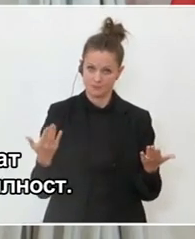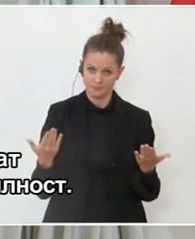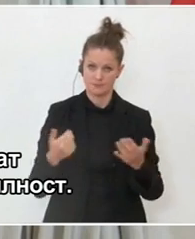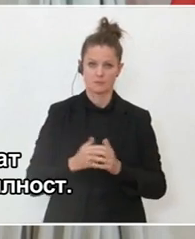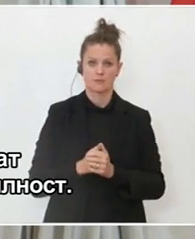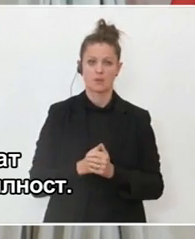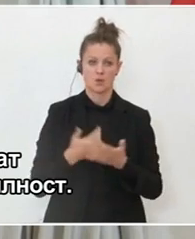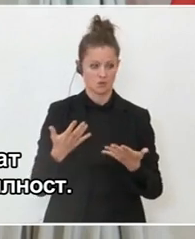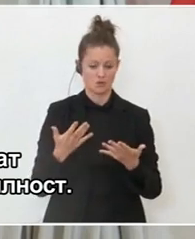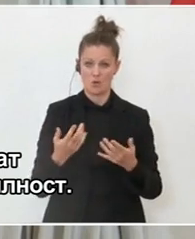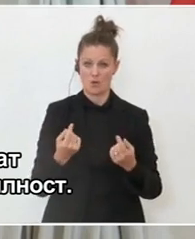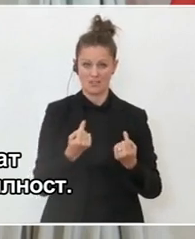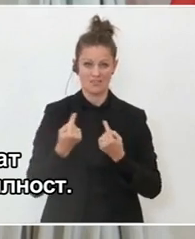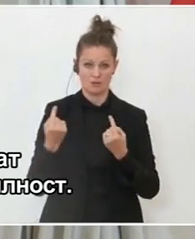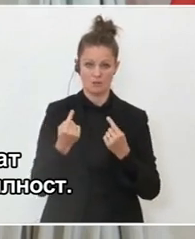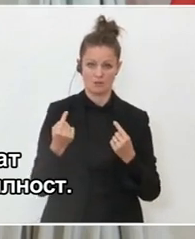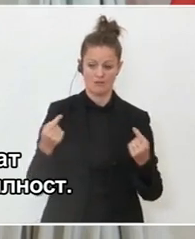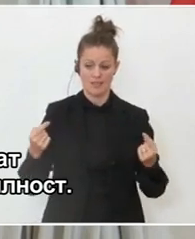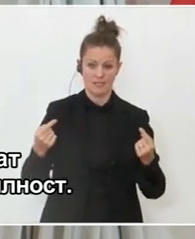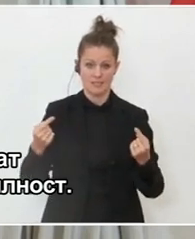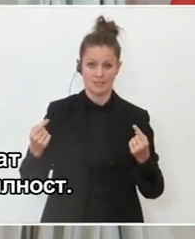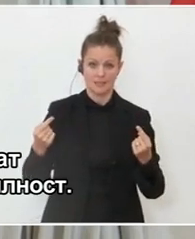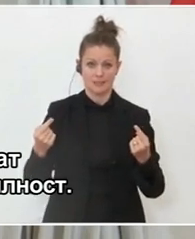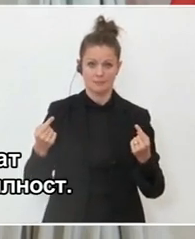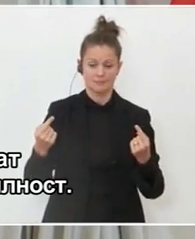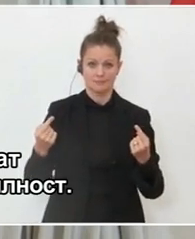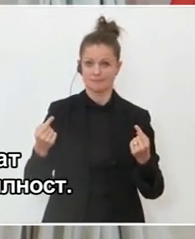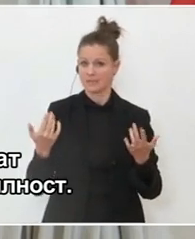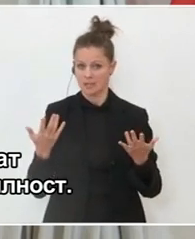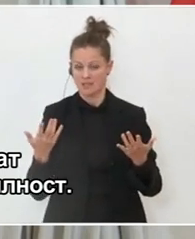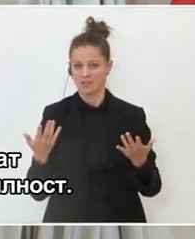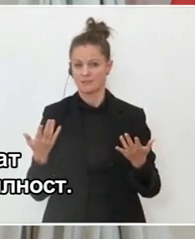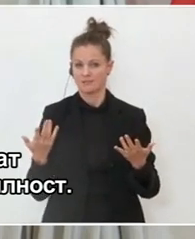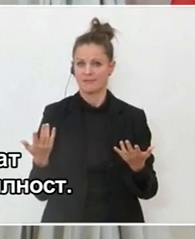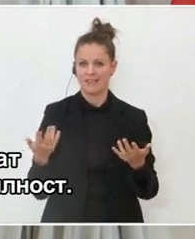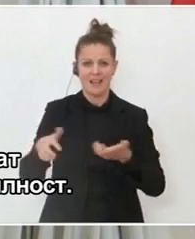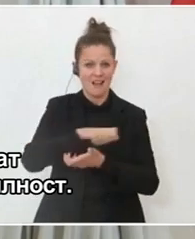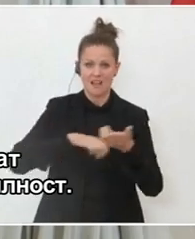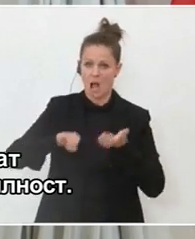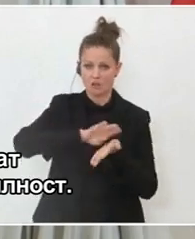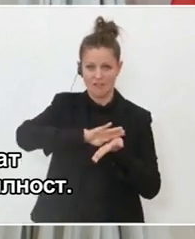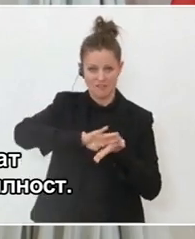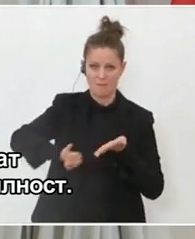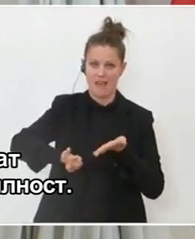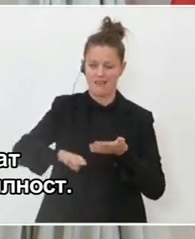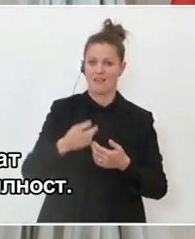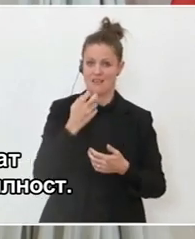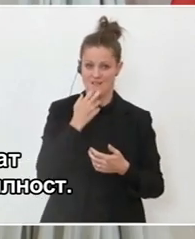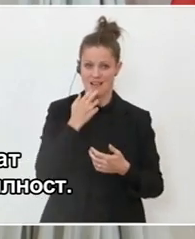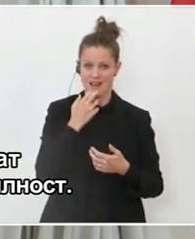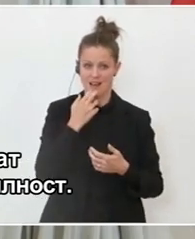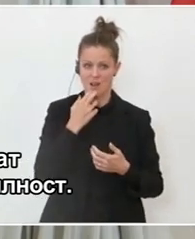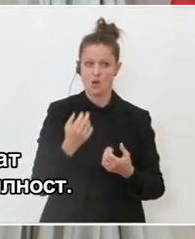PAD-Situation aufzulösen, Platz machen, um Chaos zu verhindern und Stabilität